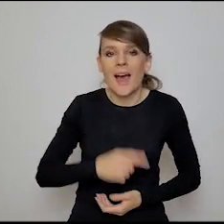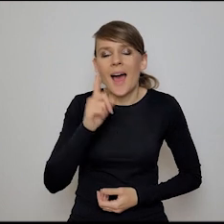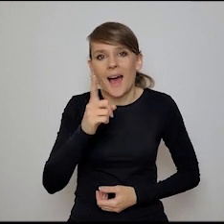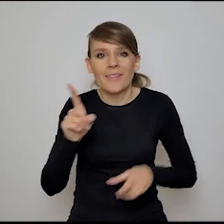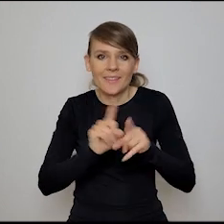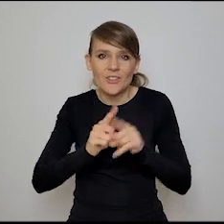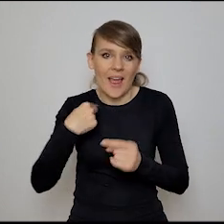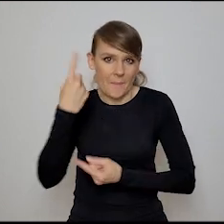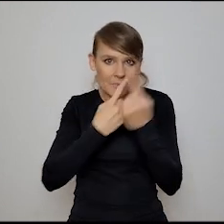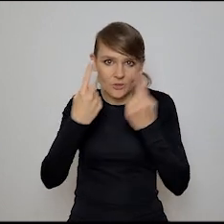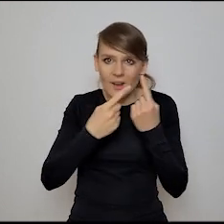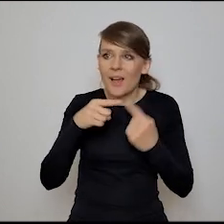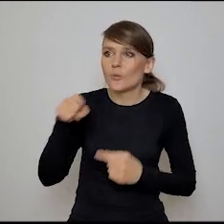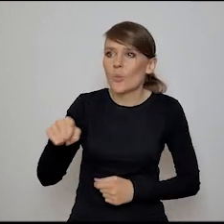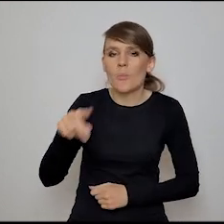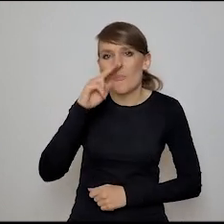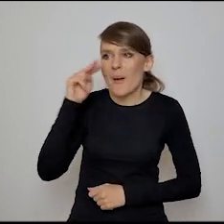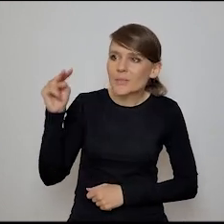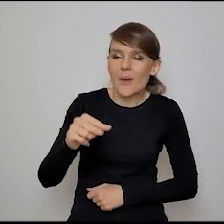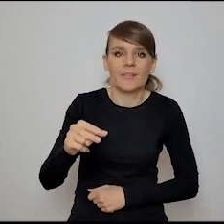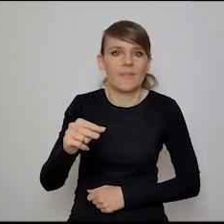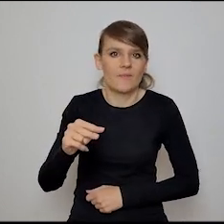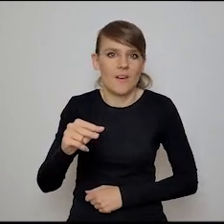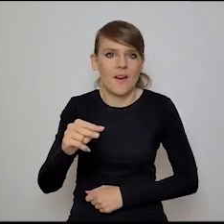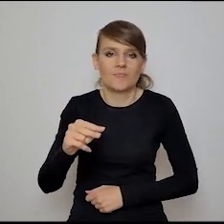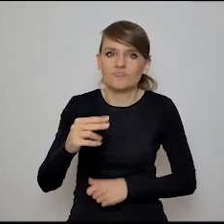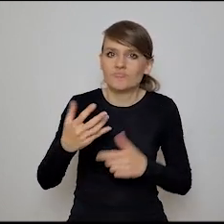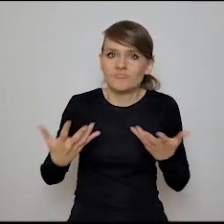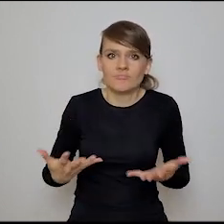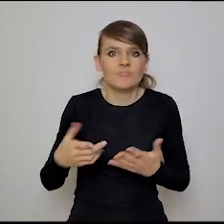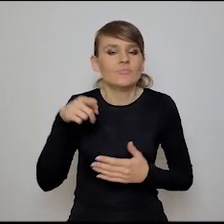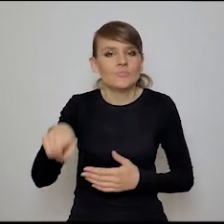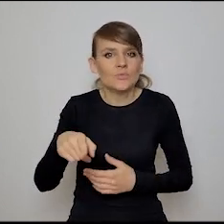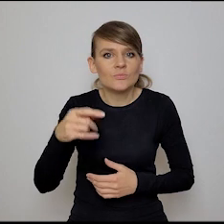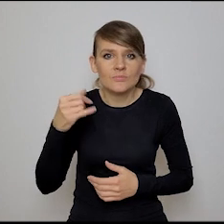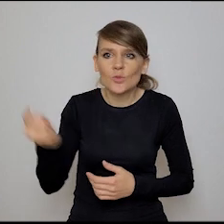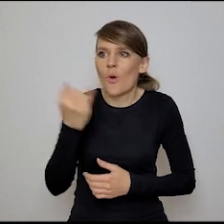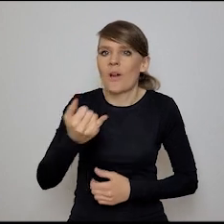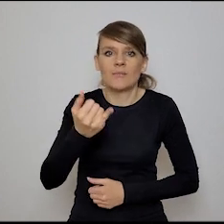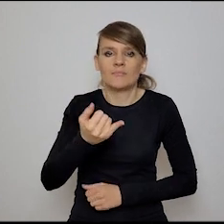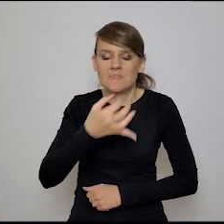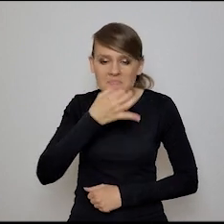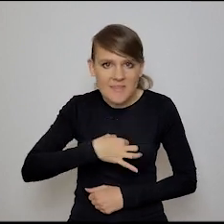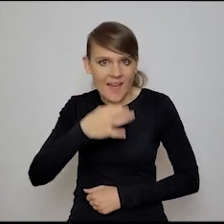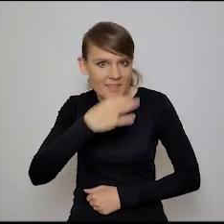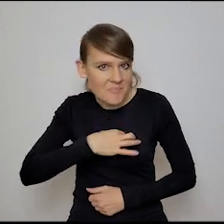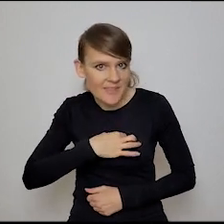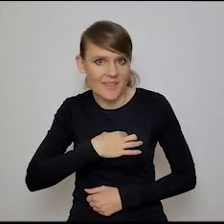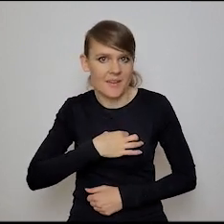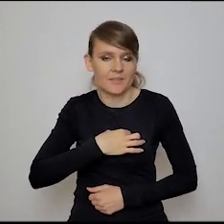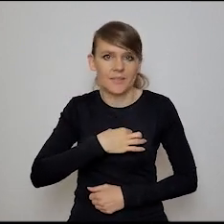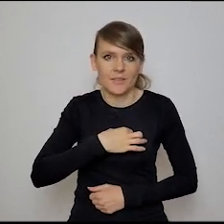strony myślę, że no ta perspektywa jakaś taka, wiesz, no nieustającego zadawania sobie pytania,